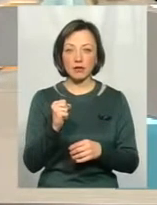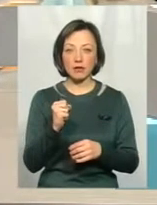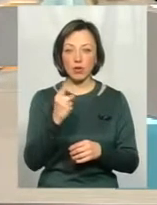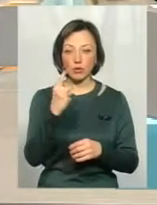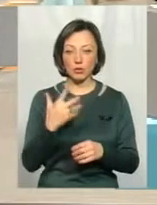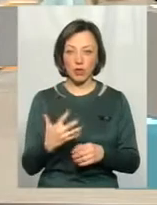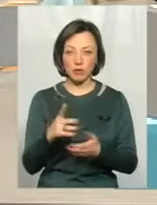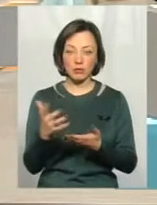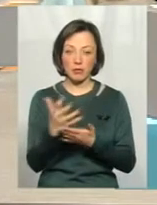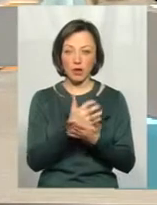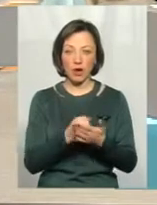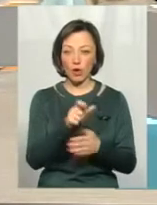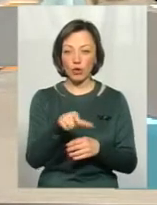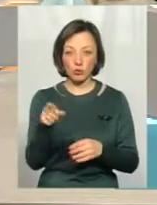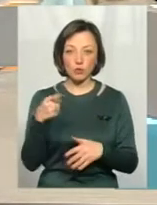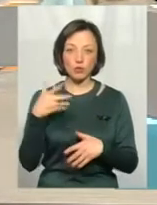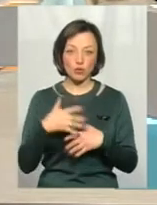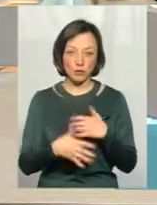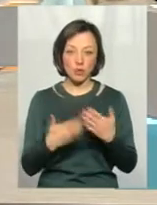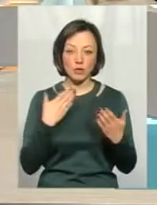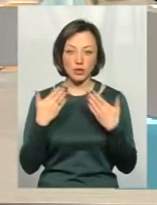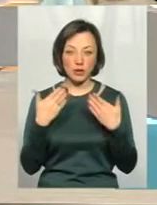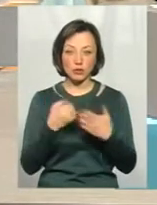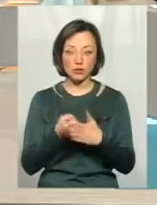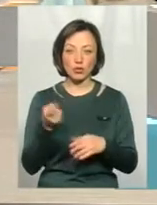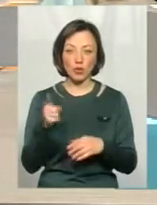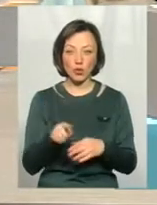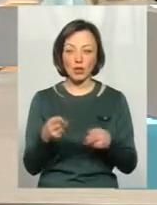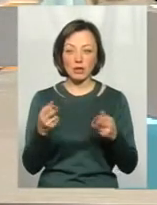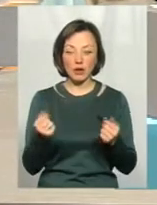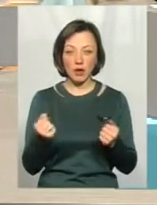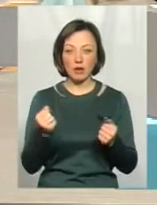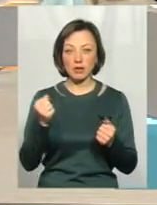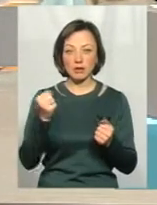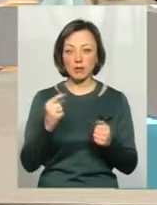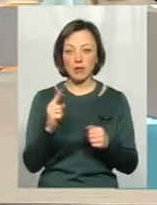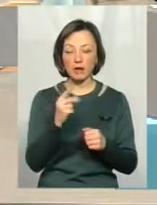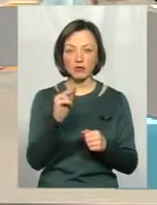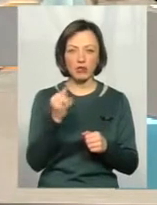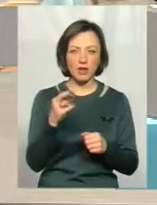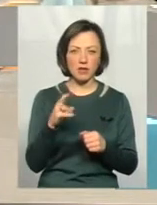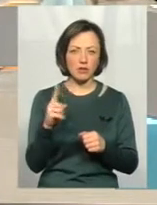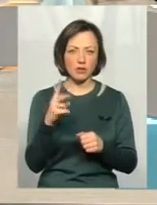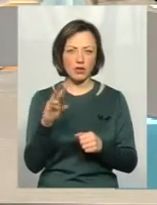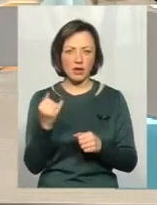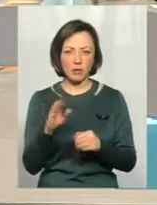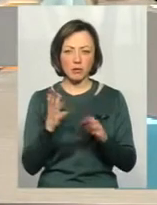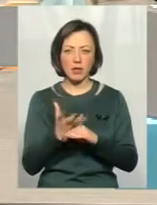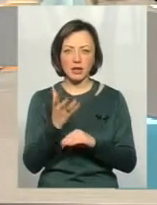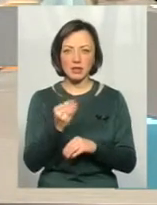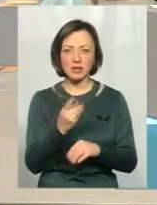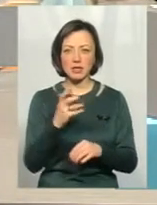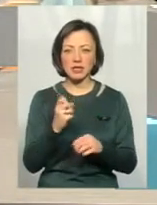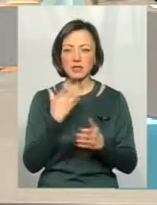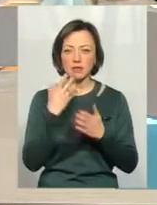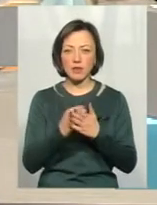збираємо ці податки. І люди з абсолютним розумінням поставилися до того, що так, от вже, здається, з 1 червня чи з 1 липня, ми будемо платити за свій